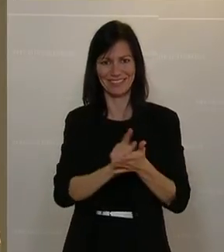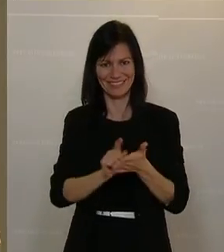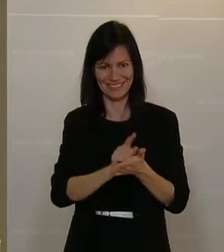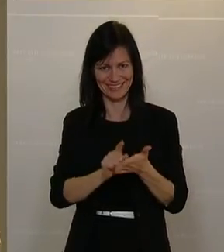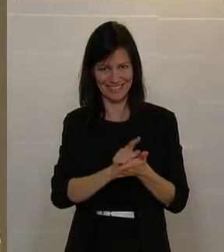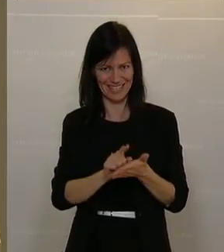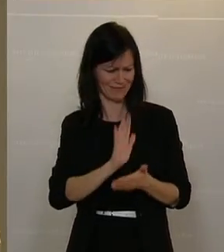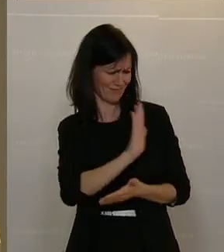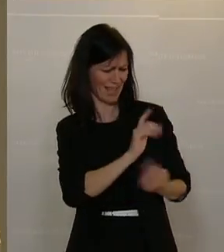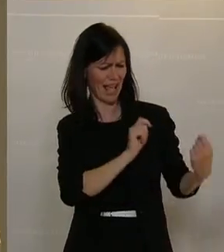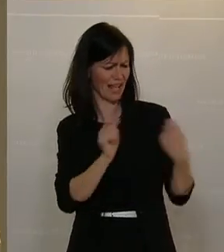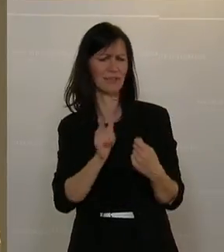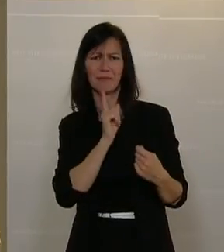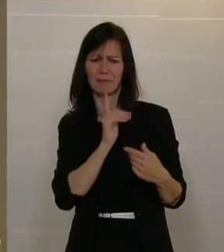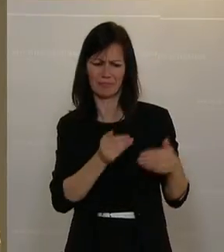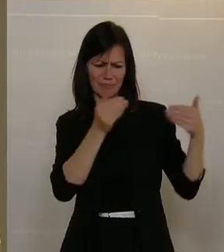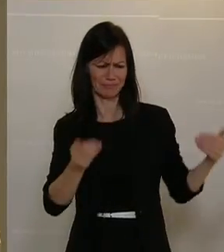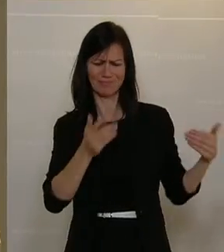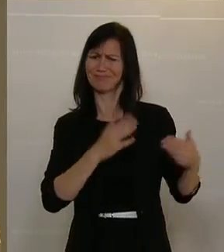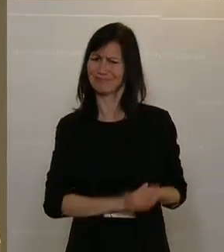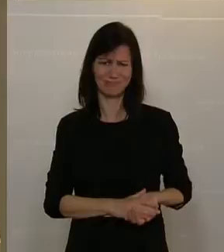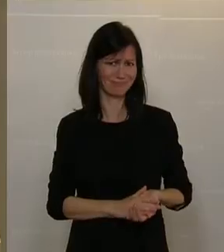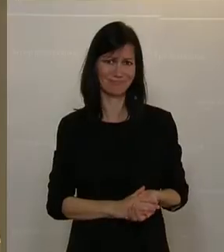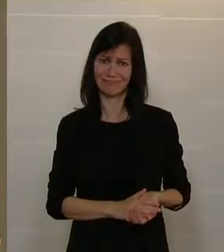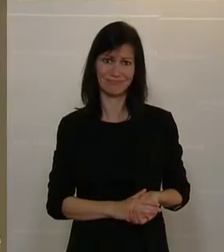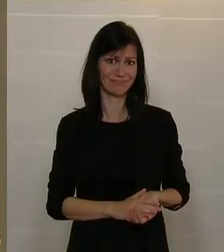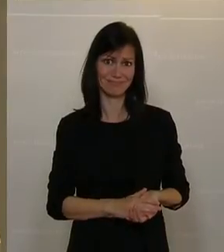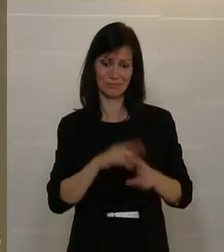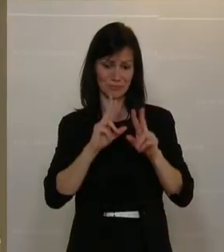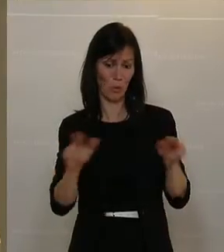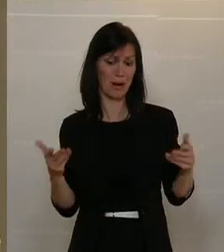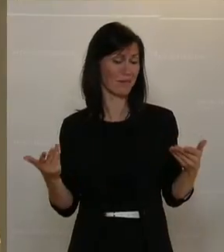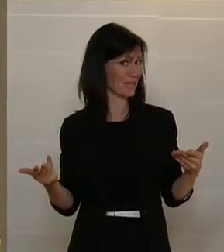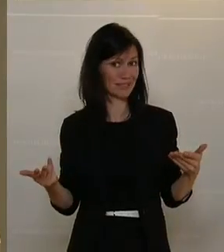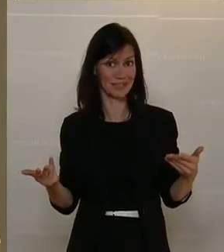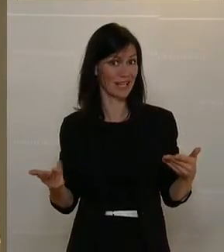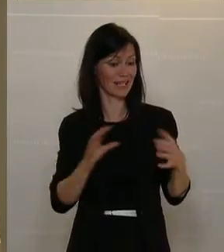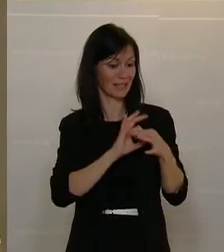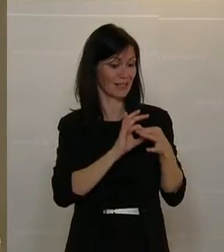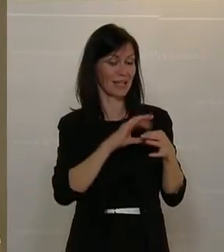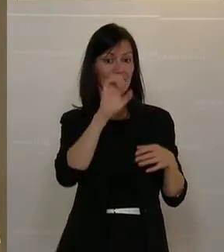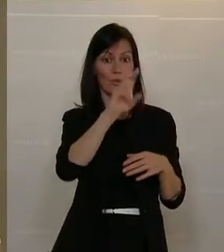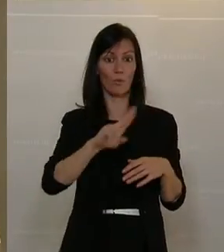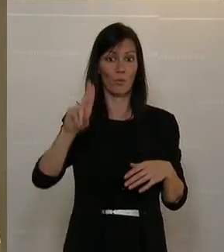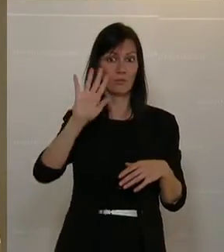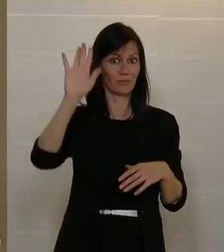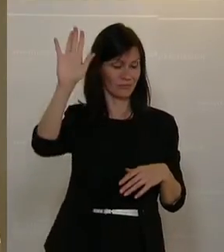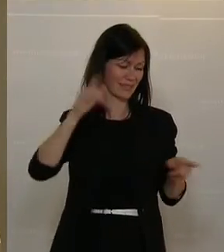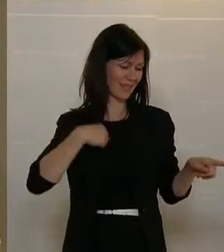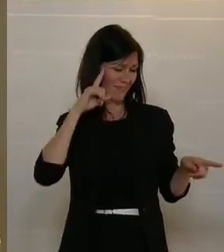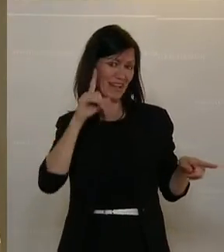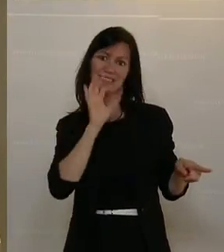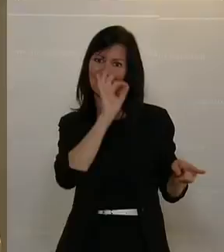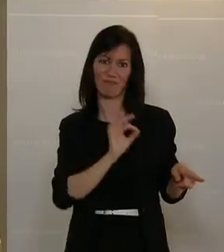widersprüchlich ist Ihr Antrag, denn üblicherweise alles, was einen Bezug zur EU hat, ist ja nicht besonders